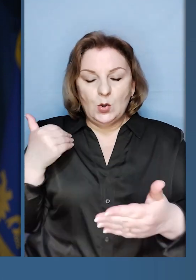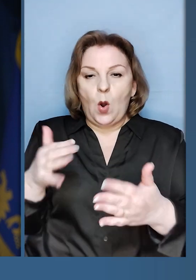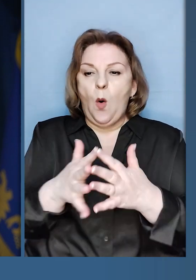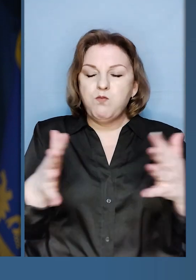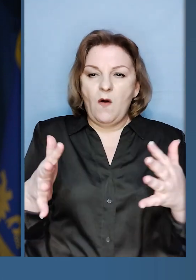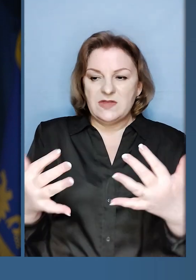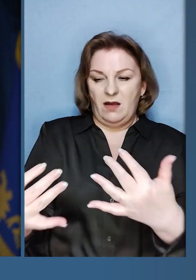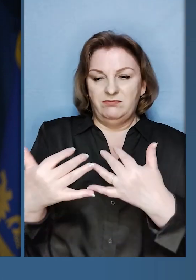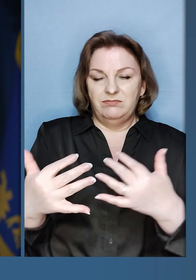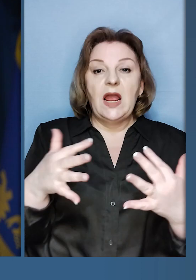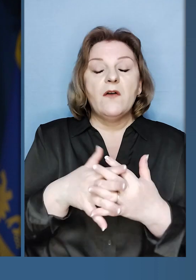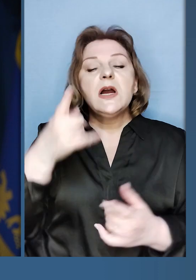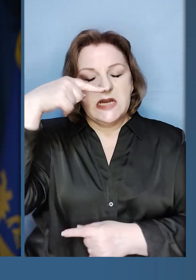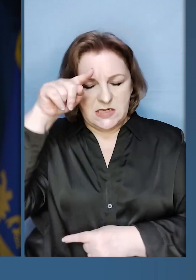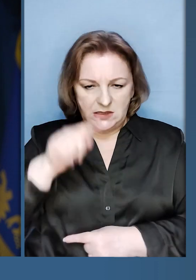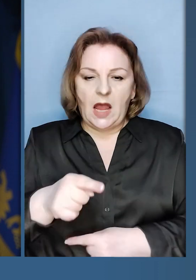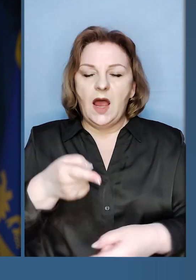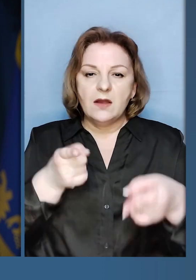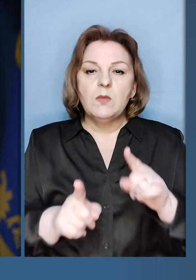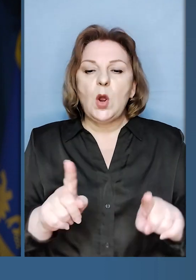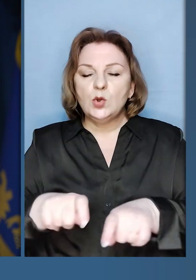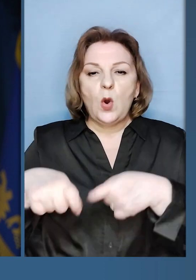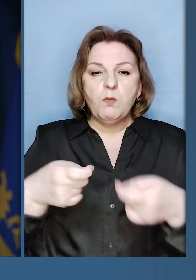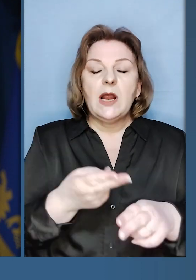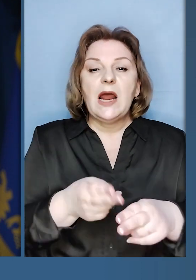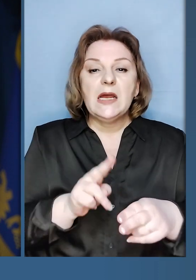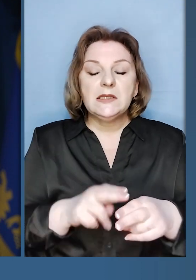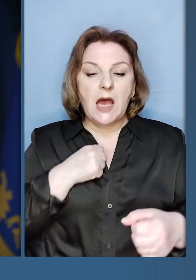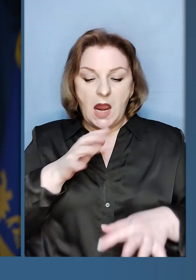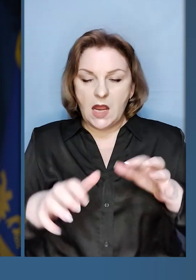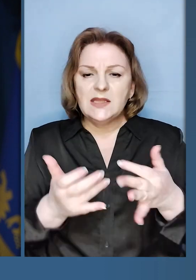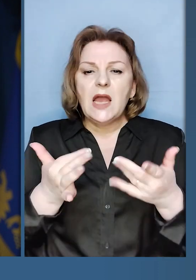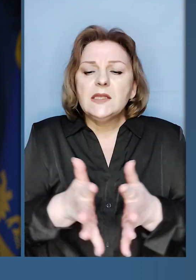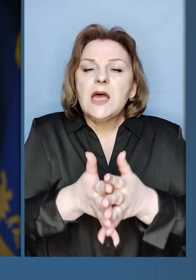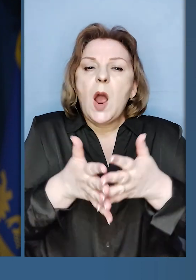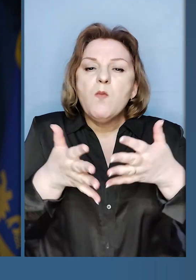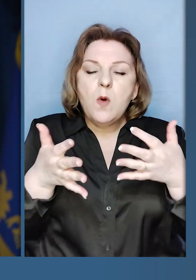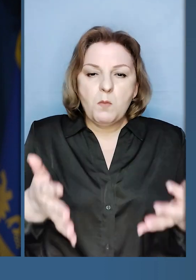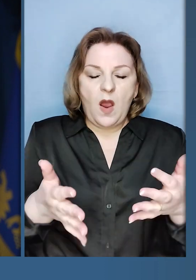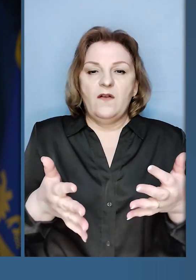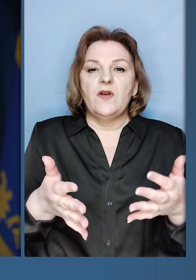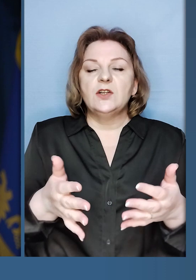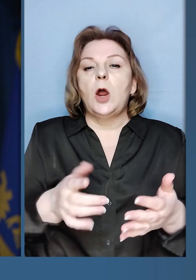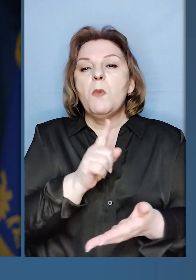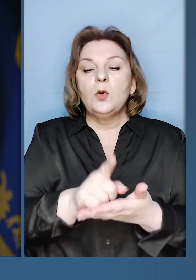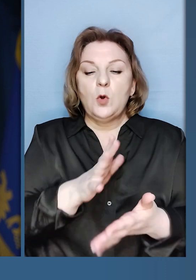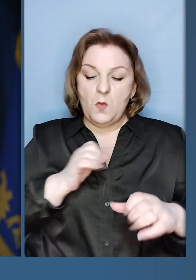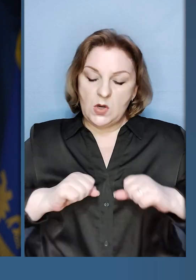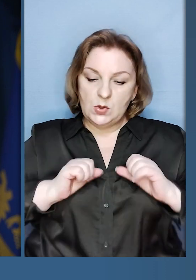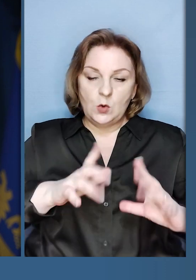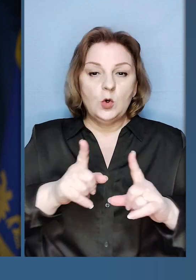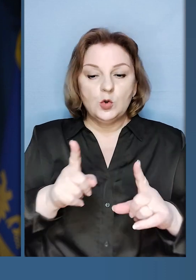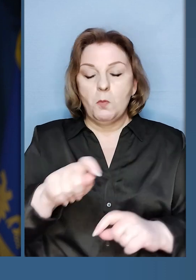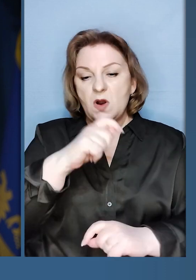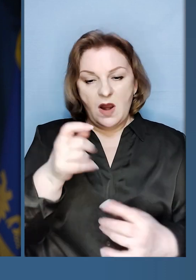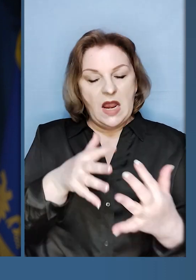Донбасі, ще до повномасштабної війни. І знає, що принесла ця агресія. Наскільки повномасштабними мають бути